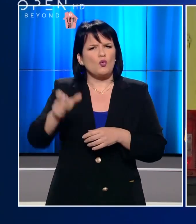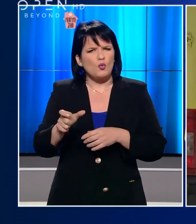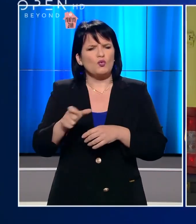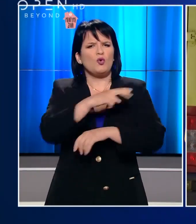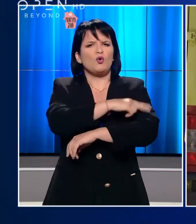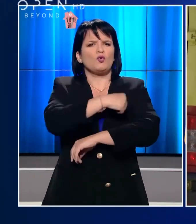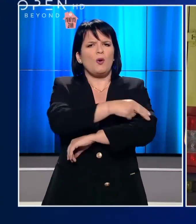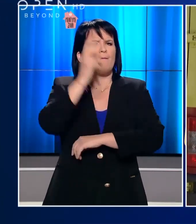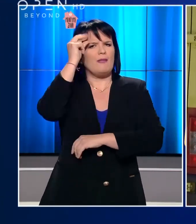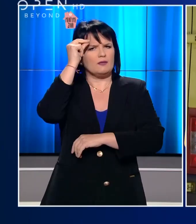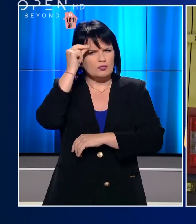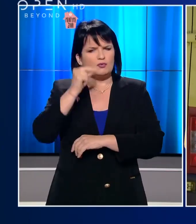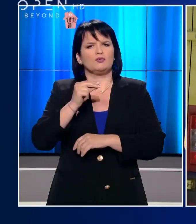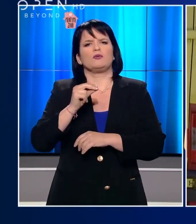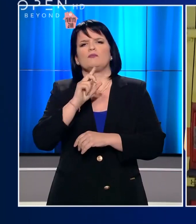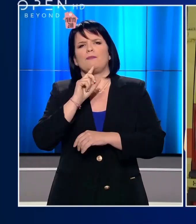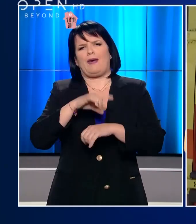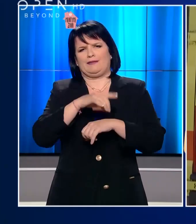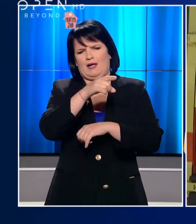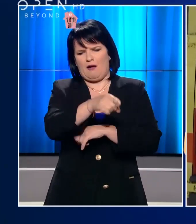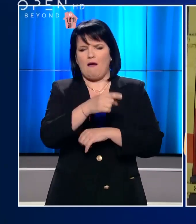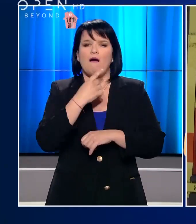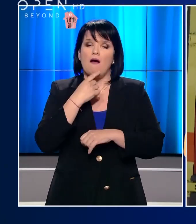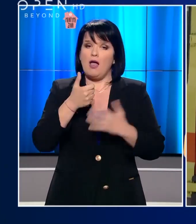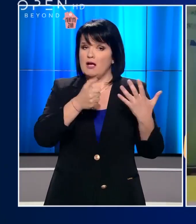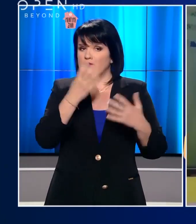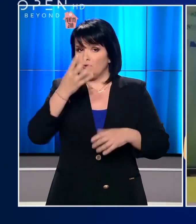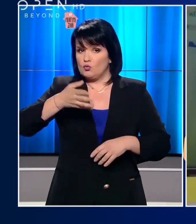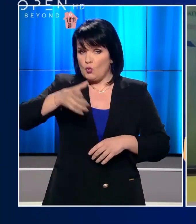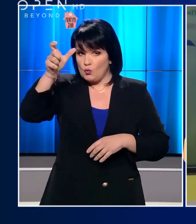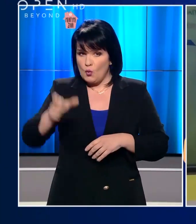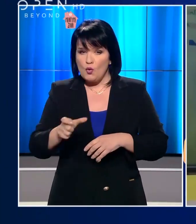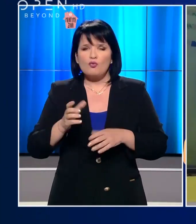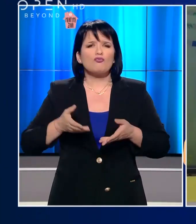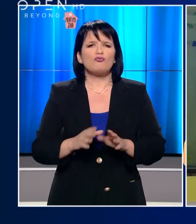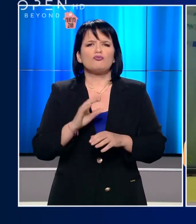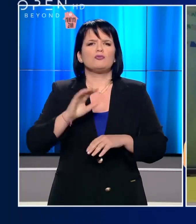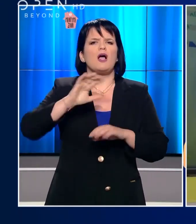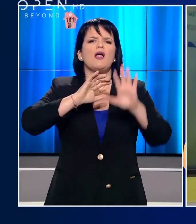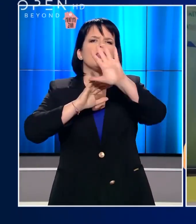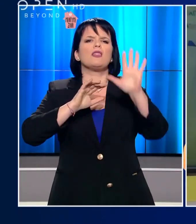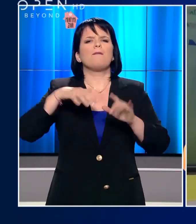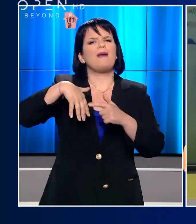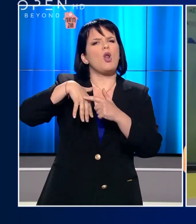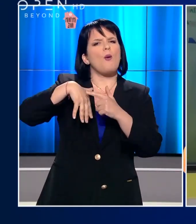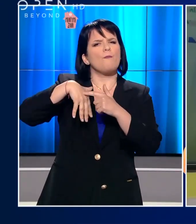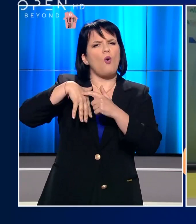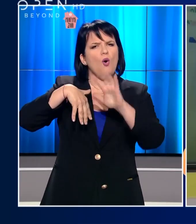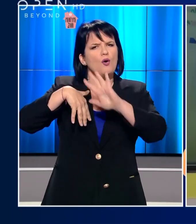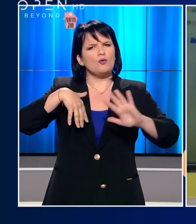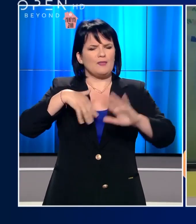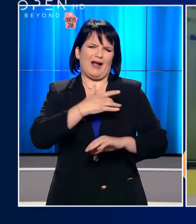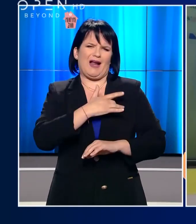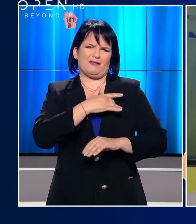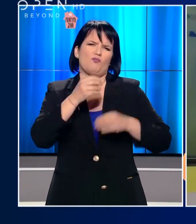Υπότιτλοι AUTHORWAVE Ο 64χρονος είχε καταγωγή από τη Δυτική Αχαΐα και είχε υποκείμενο